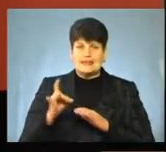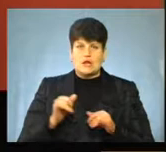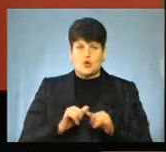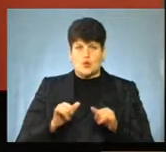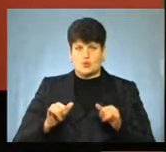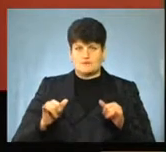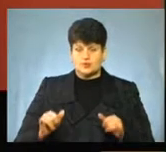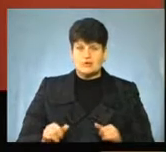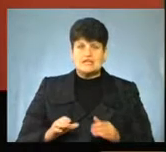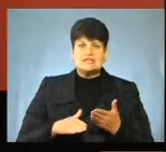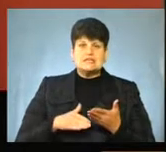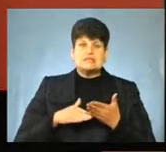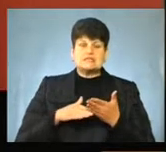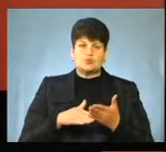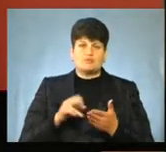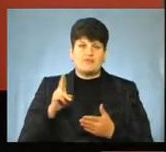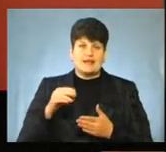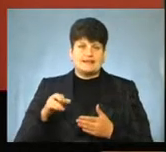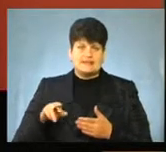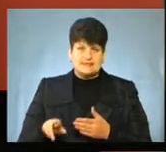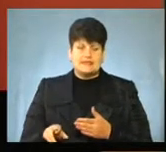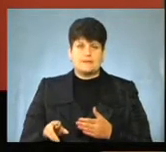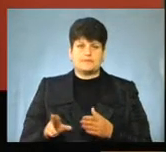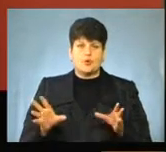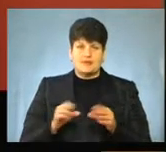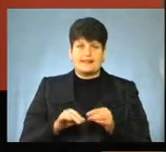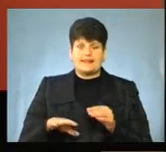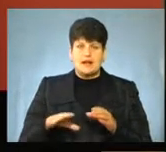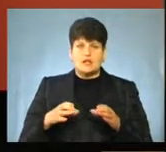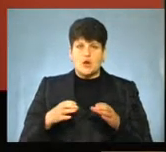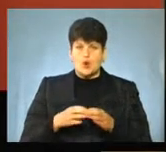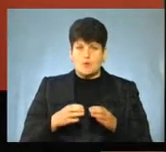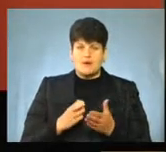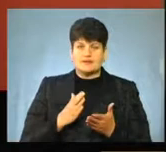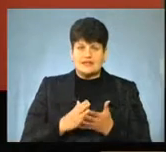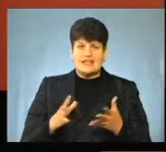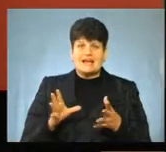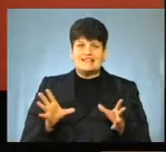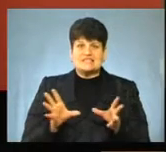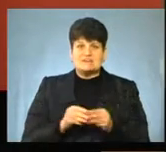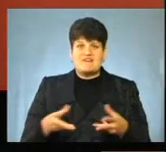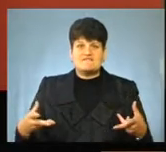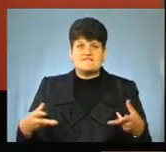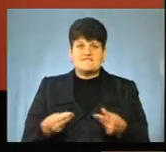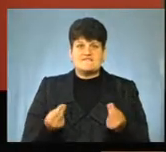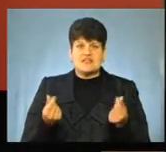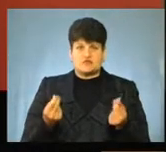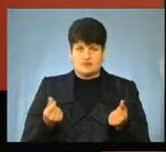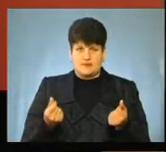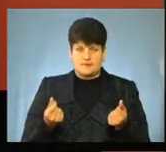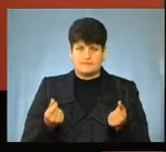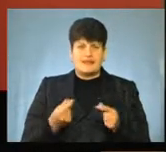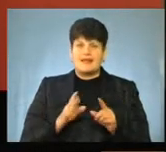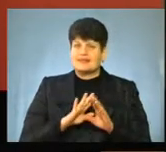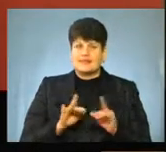розвитку і субвенція на розвиток інфраструктури об'єднаних територіальних громад йде як співфінансування. До речі,